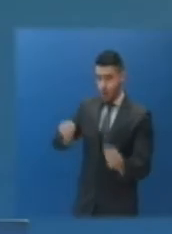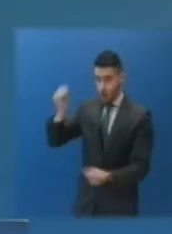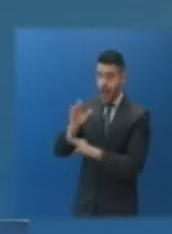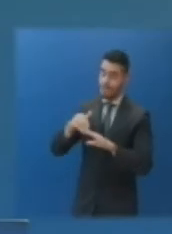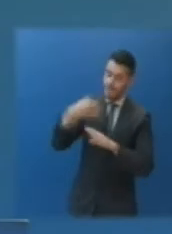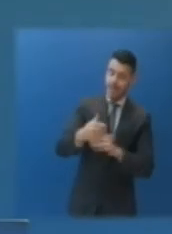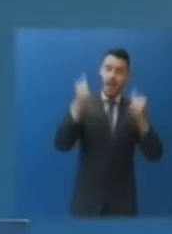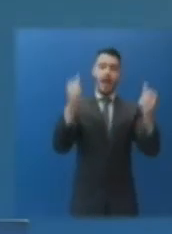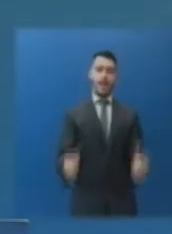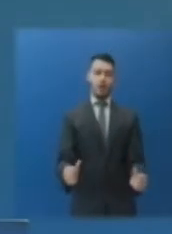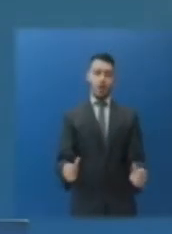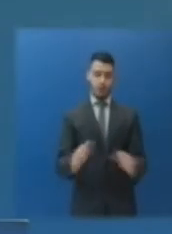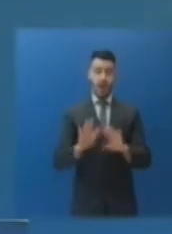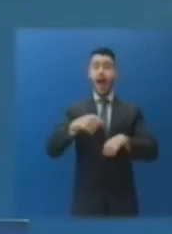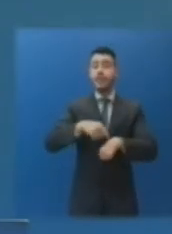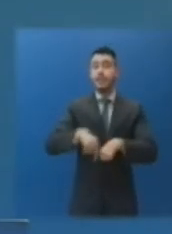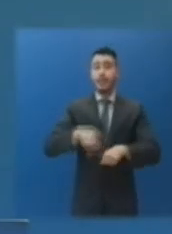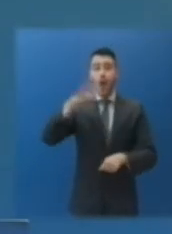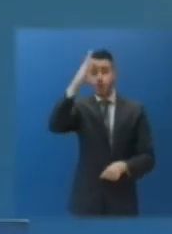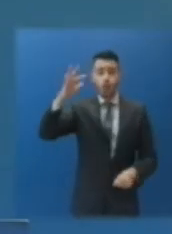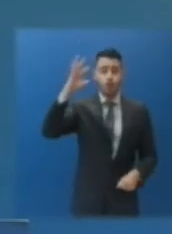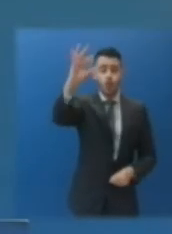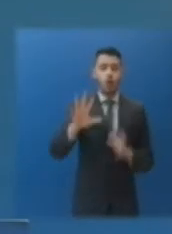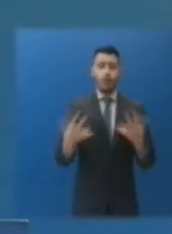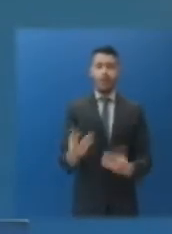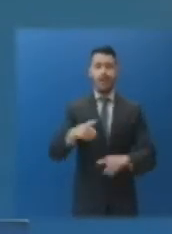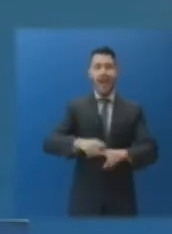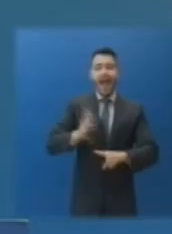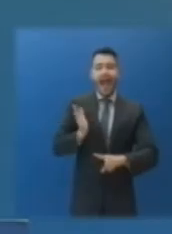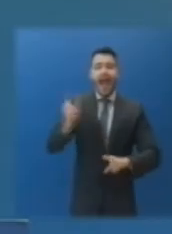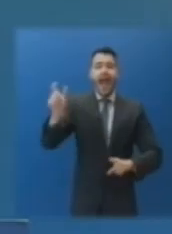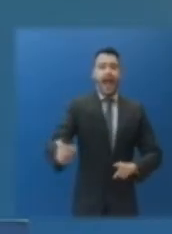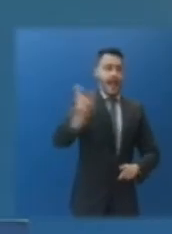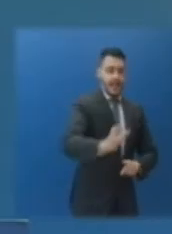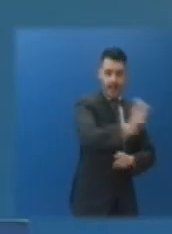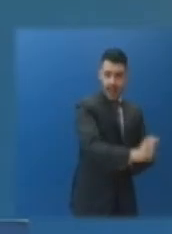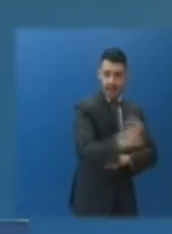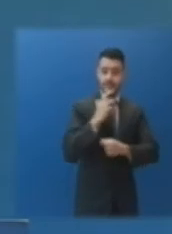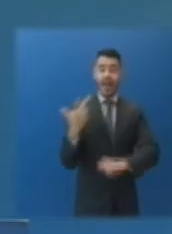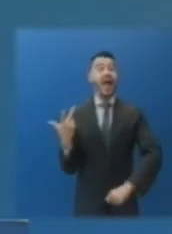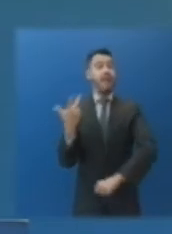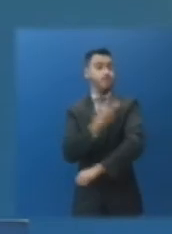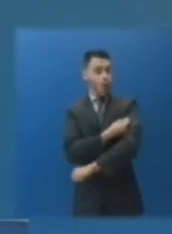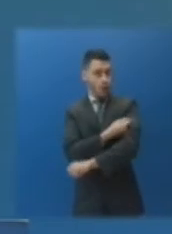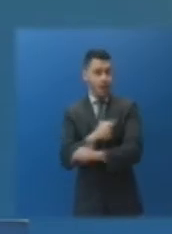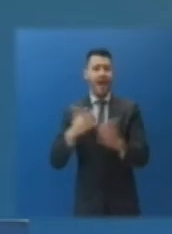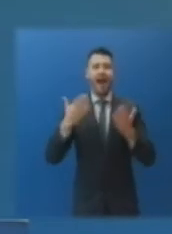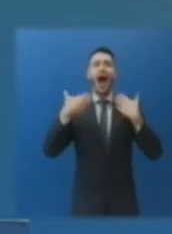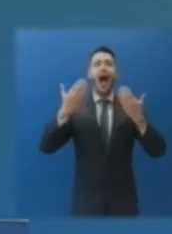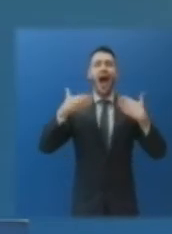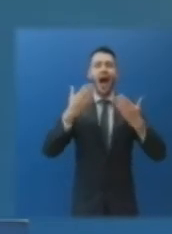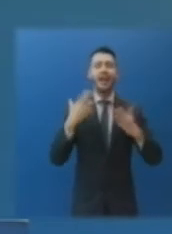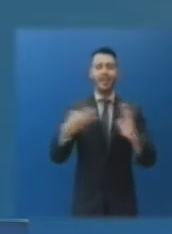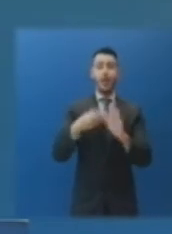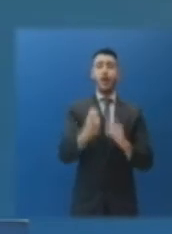στόχος παραμένει ένας. Οι Έλληνες να συναντηθούν με το εμβόλιο όρθιοι και υγιείς και από την άνοιξη του 2021